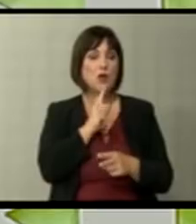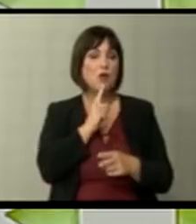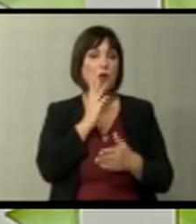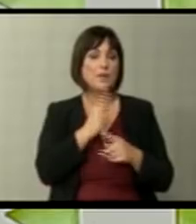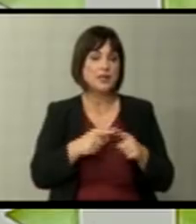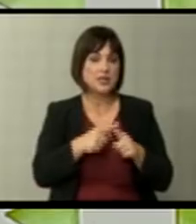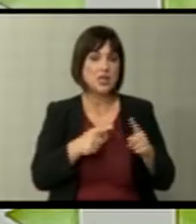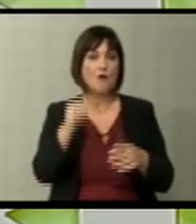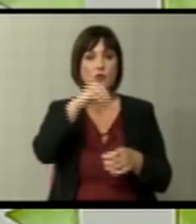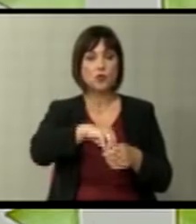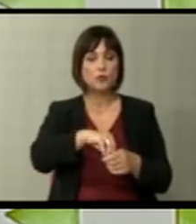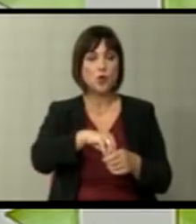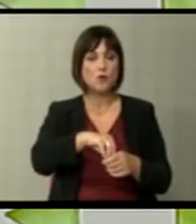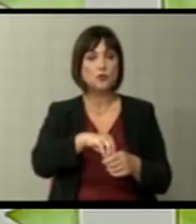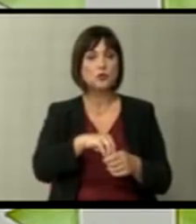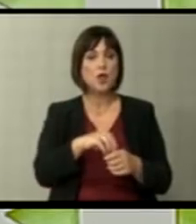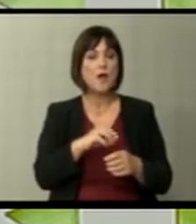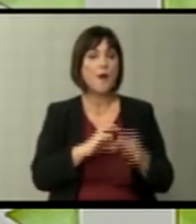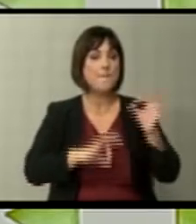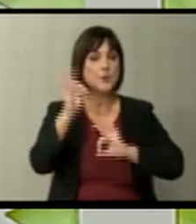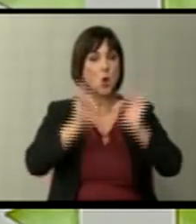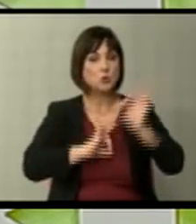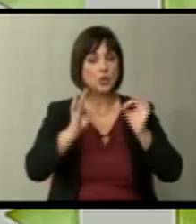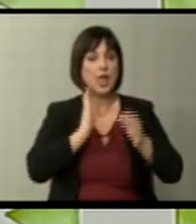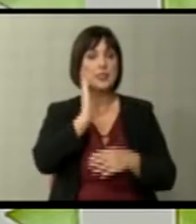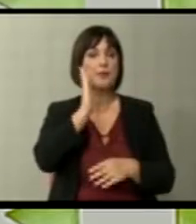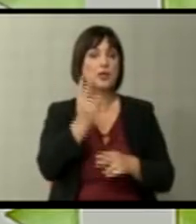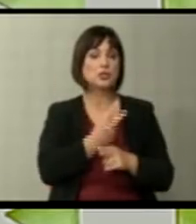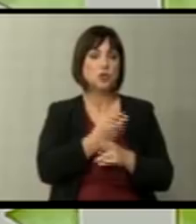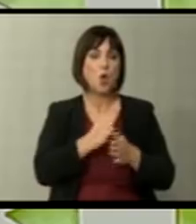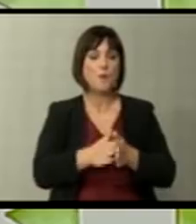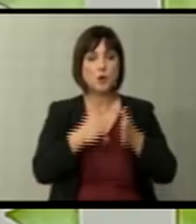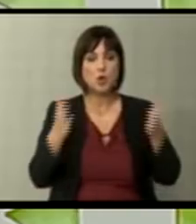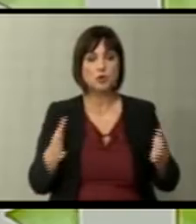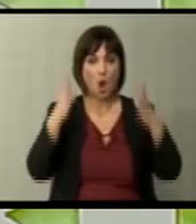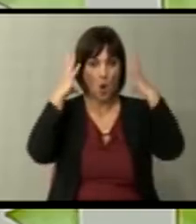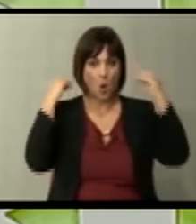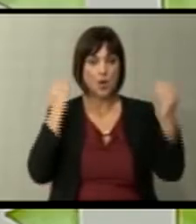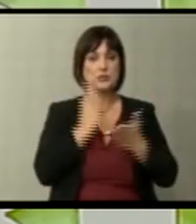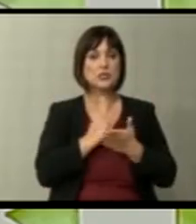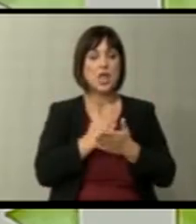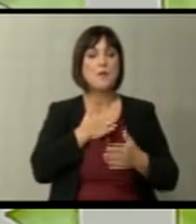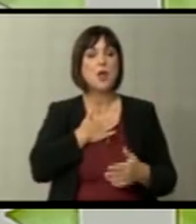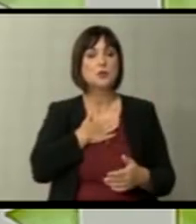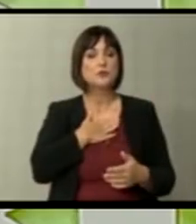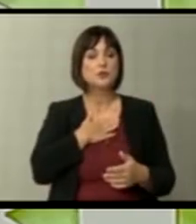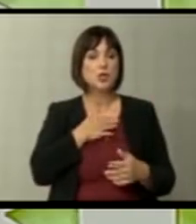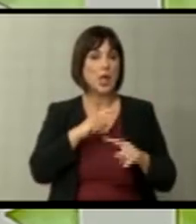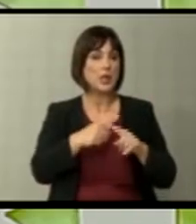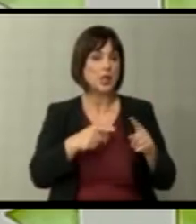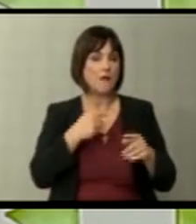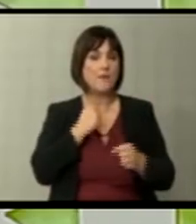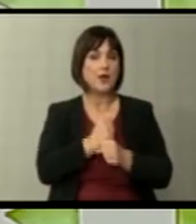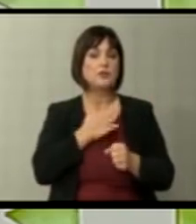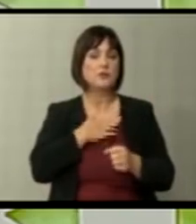беат детално включени во проценката на напределкот на земјите во проширувањето. Холандија од секојаш имала своји инструменти и